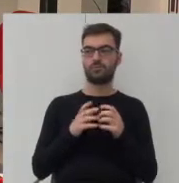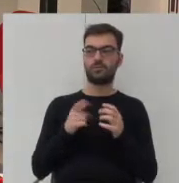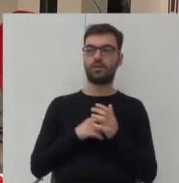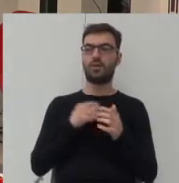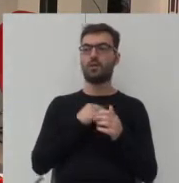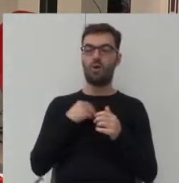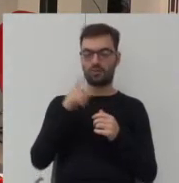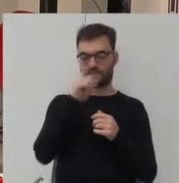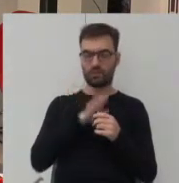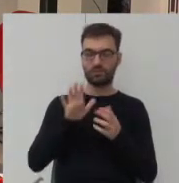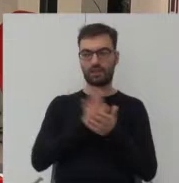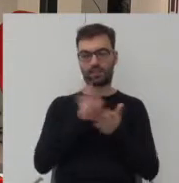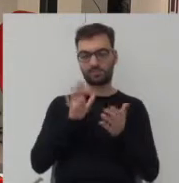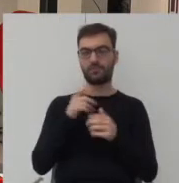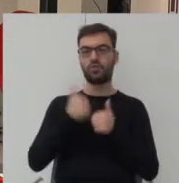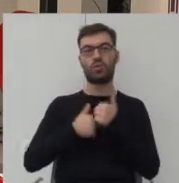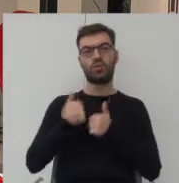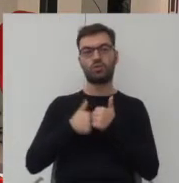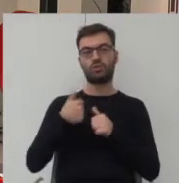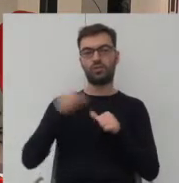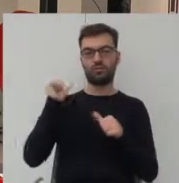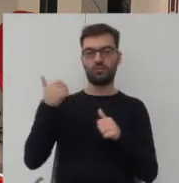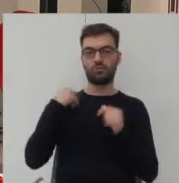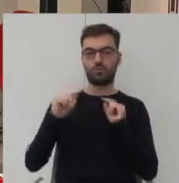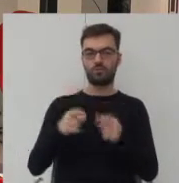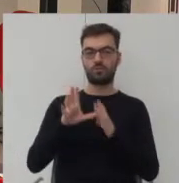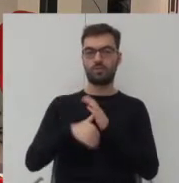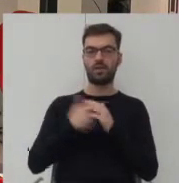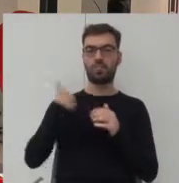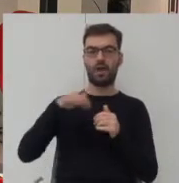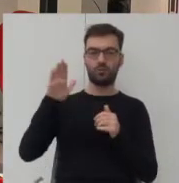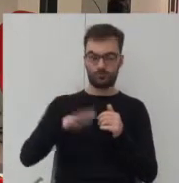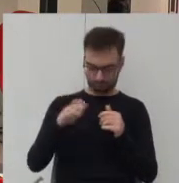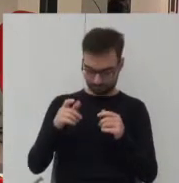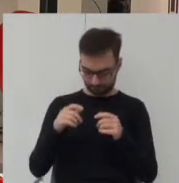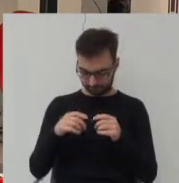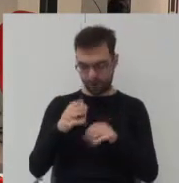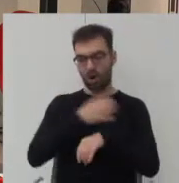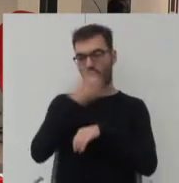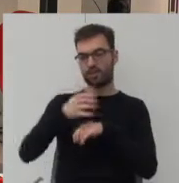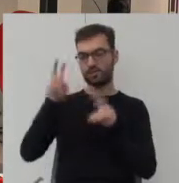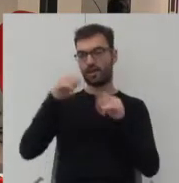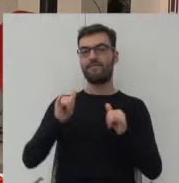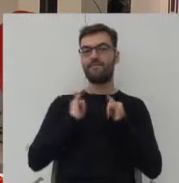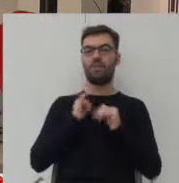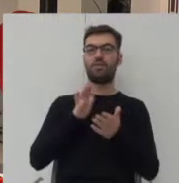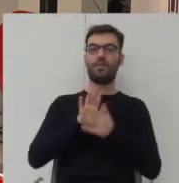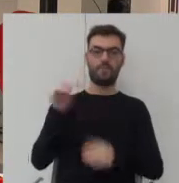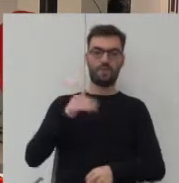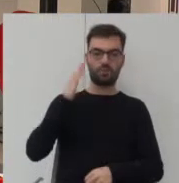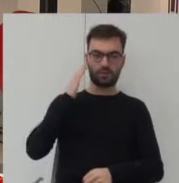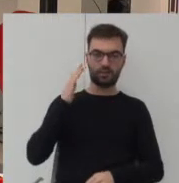polskiego społeczeństwa o takim konkursie który ponad rok temu zorganizowało miasto Biały Stok na osiedle Numenomen Wygoda 15 tysięcy mieszkańców